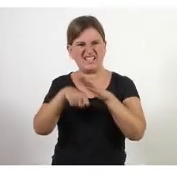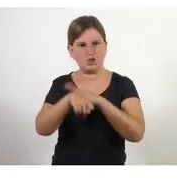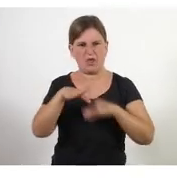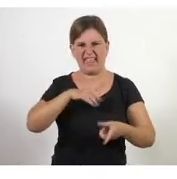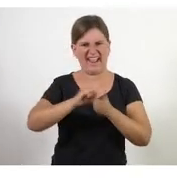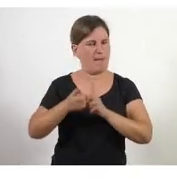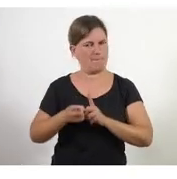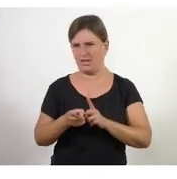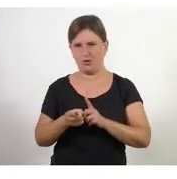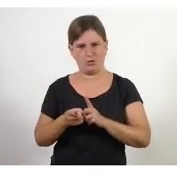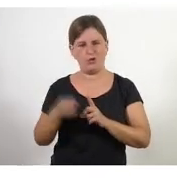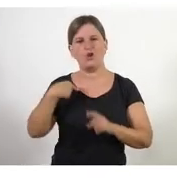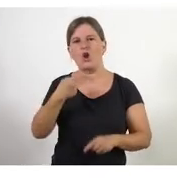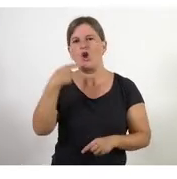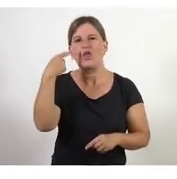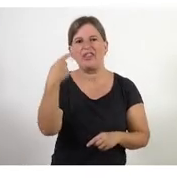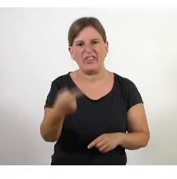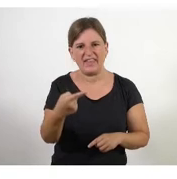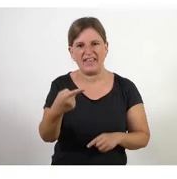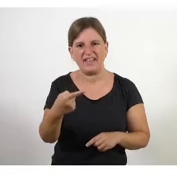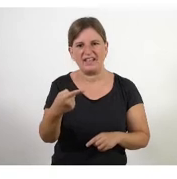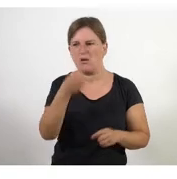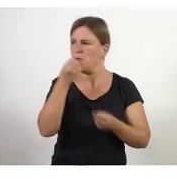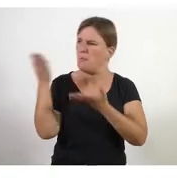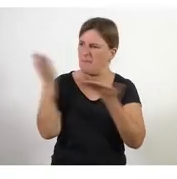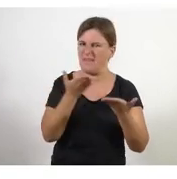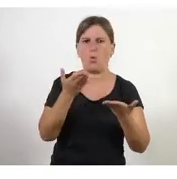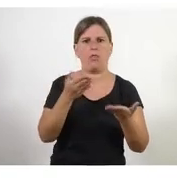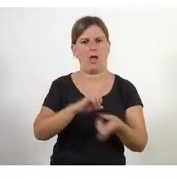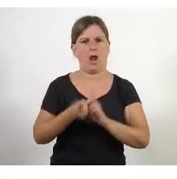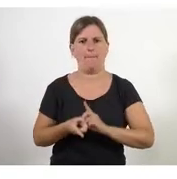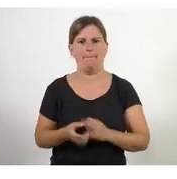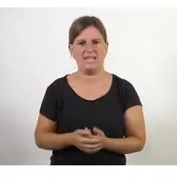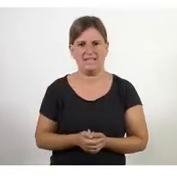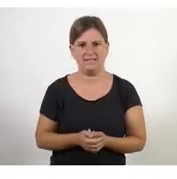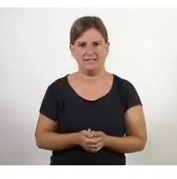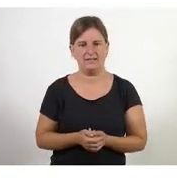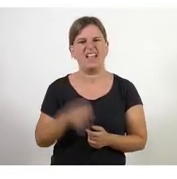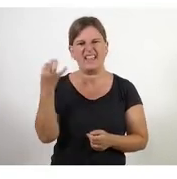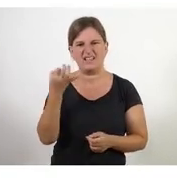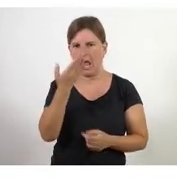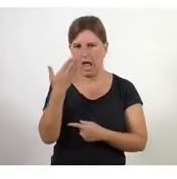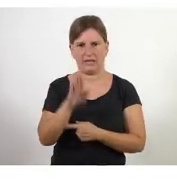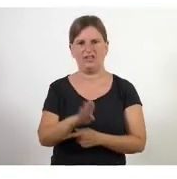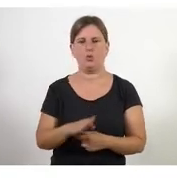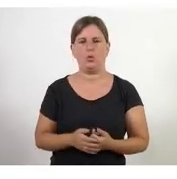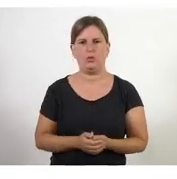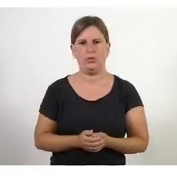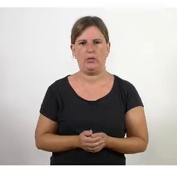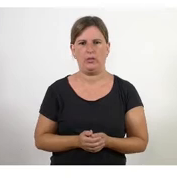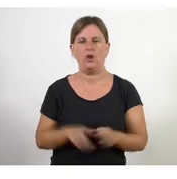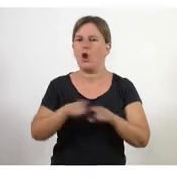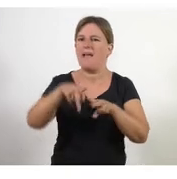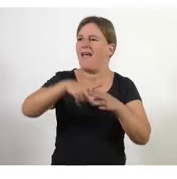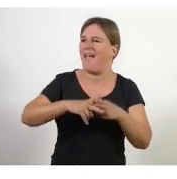no no estem parlant de donar la benvinguda al canvi això és una actitud això ja no és una